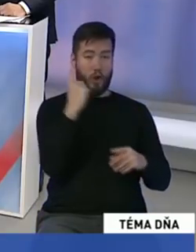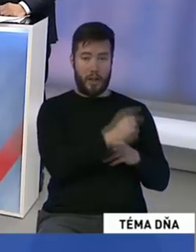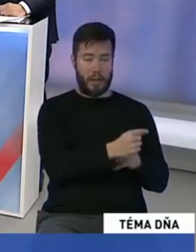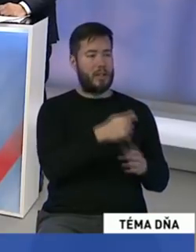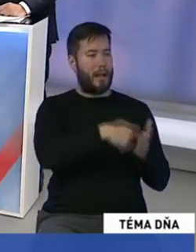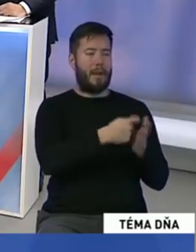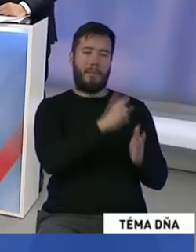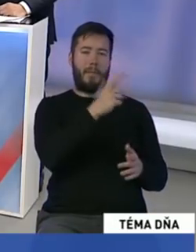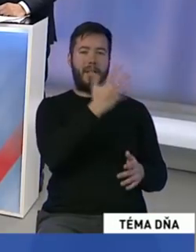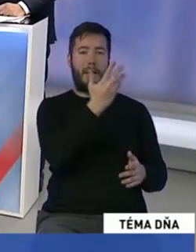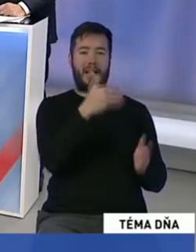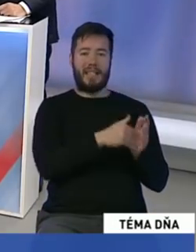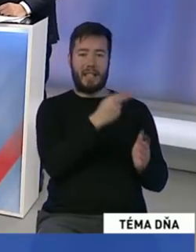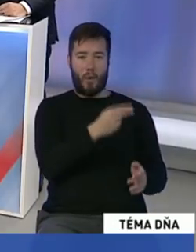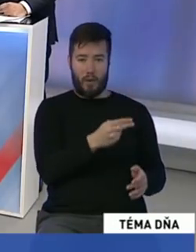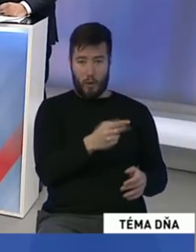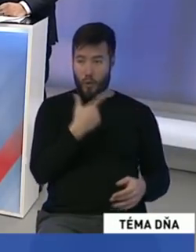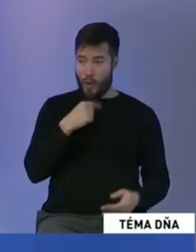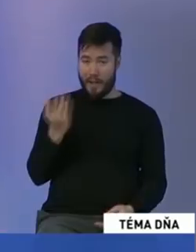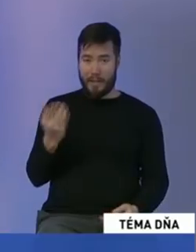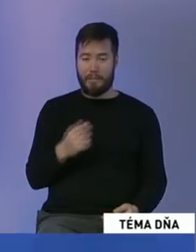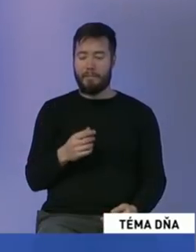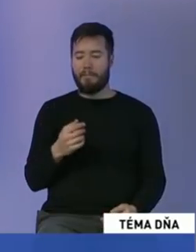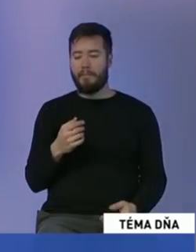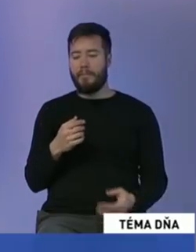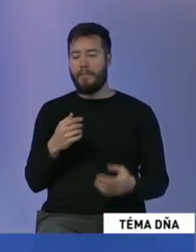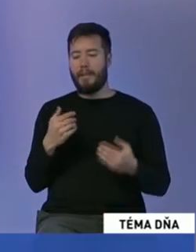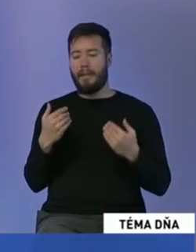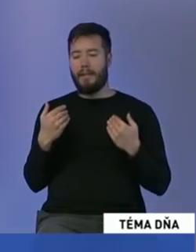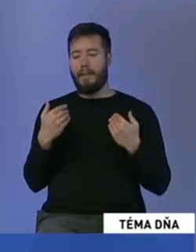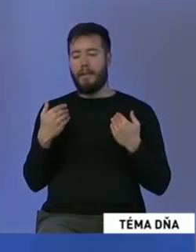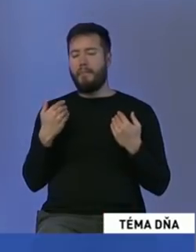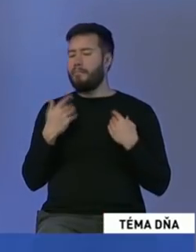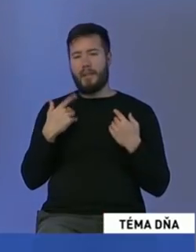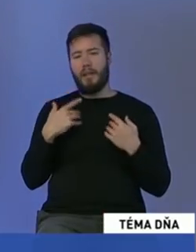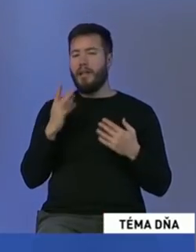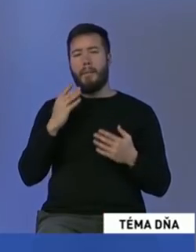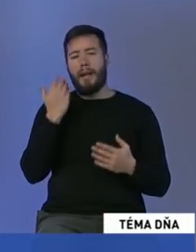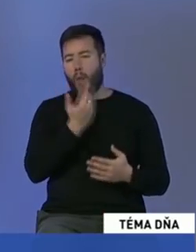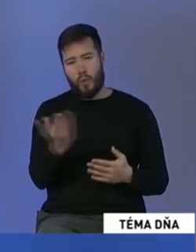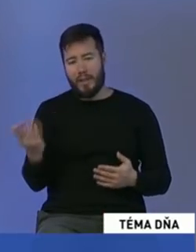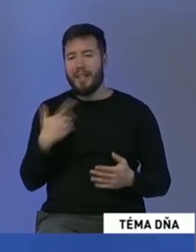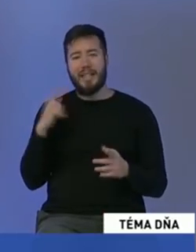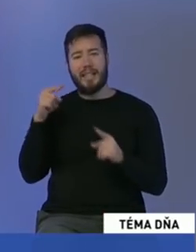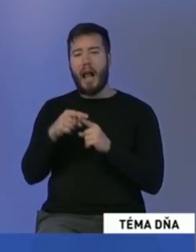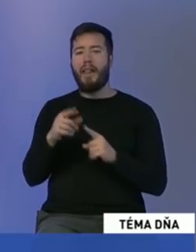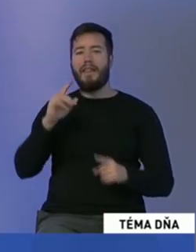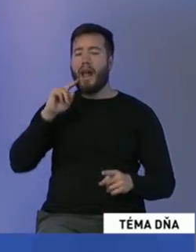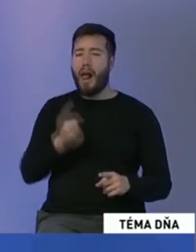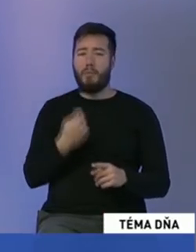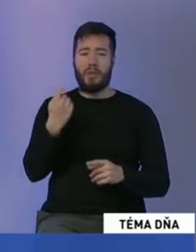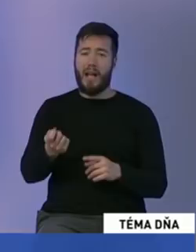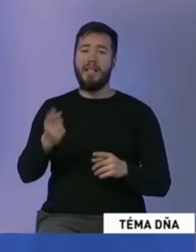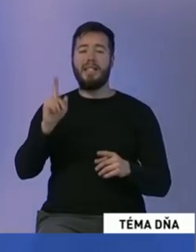Pozrieme sa, nám ide v prvom rade o ľudí, o občanov, aby sme im poskytli čo najlepšiu zdravotnú starostlivosť. Aby